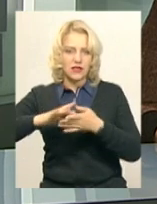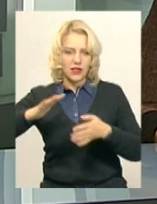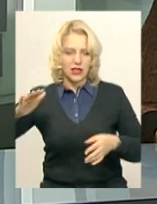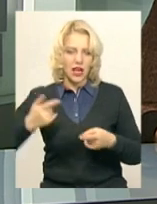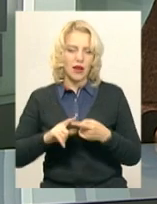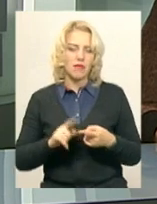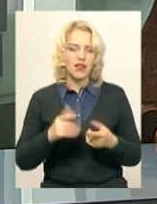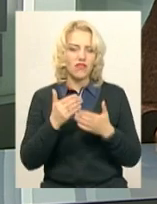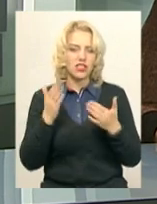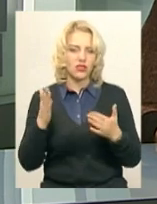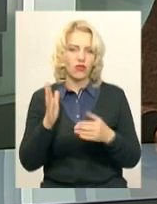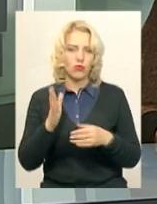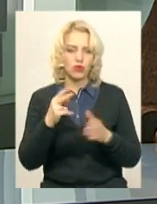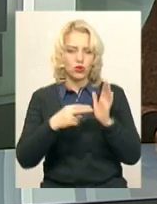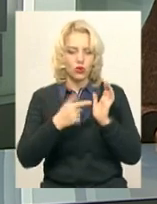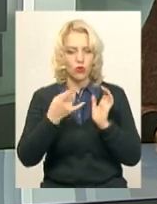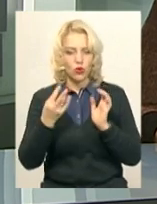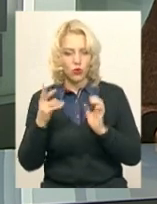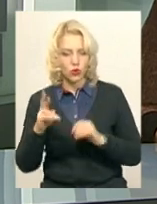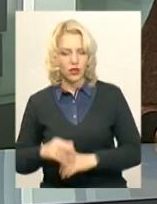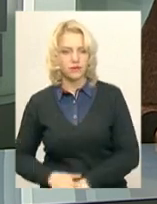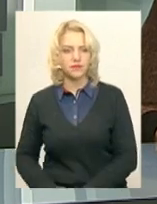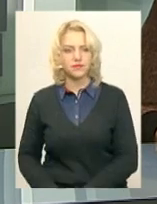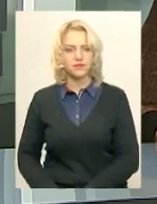часу автор квапиться допрацювати кілька експонатів.